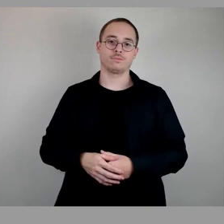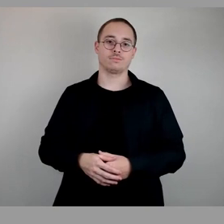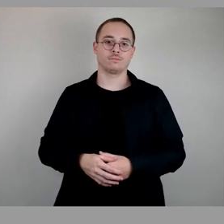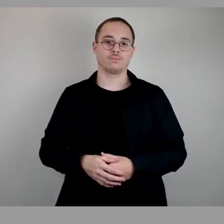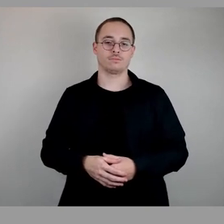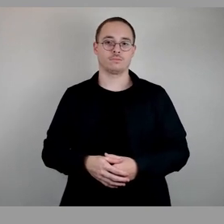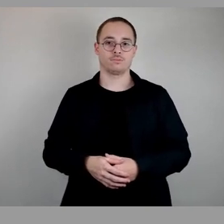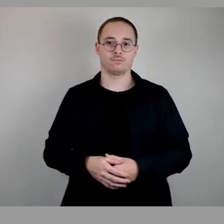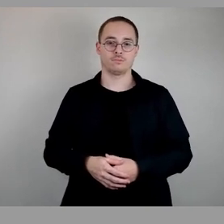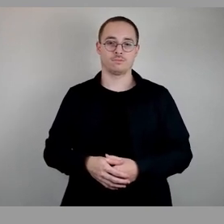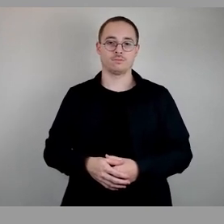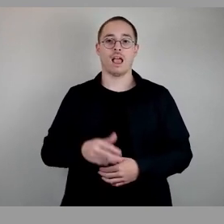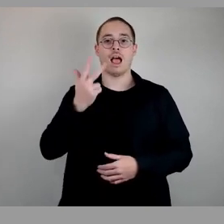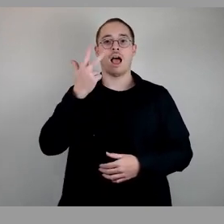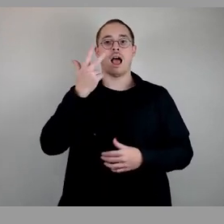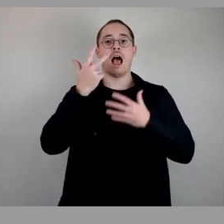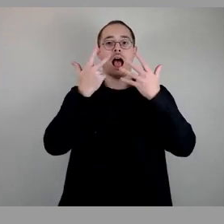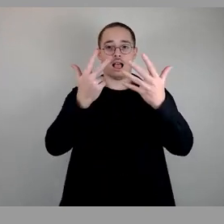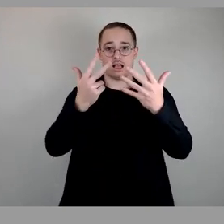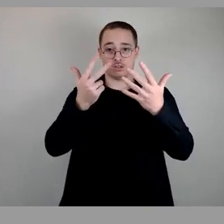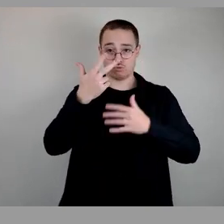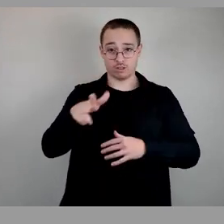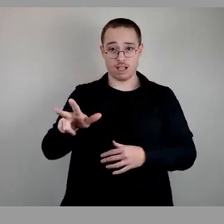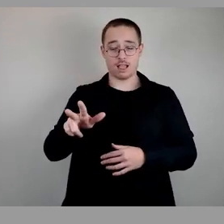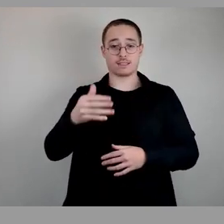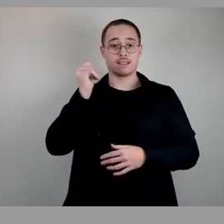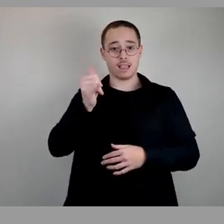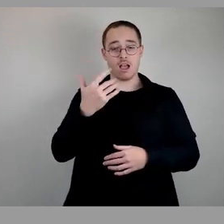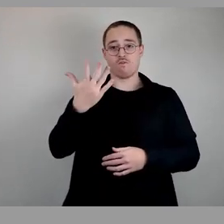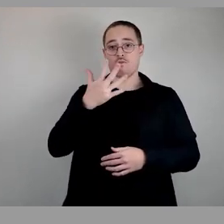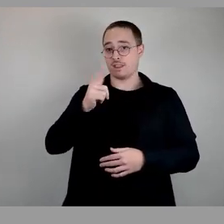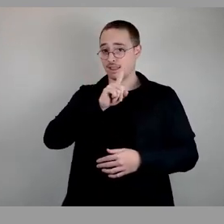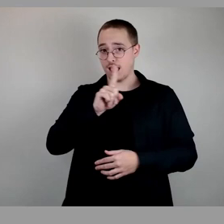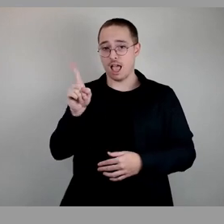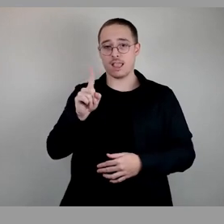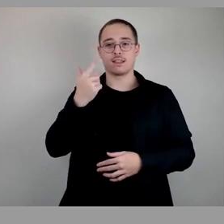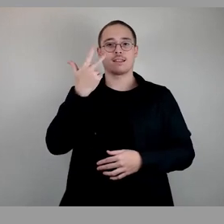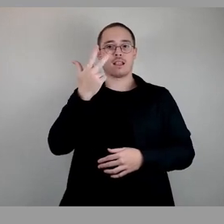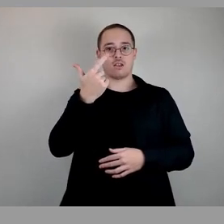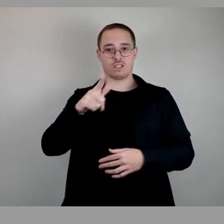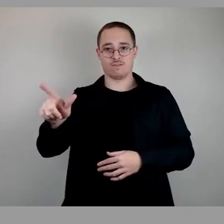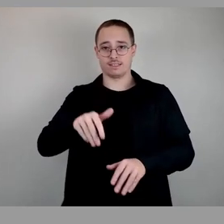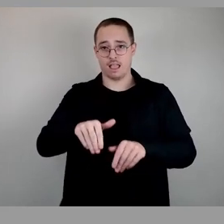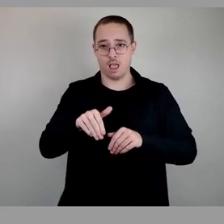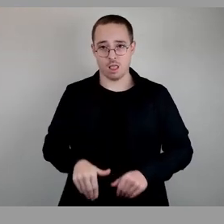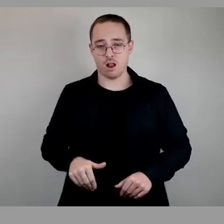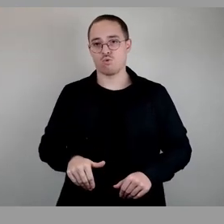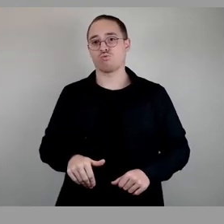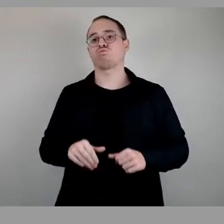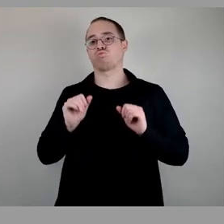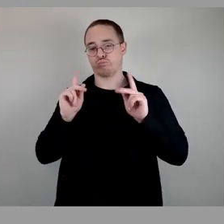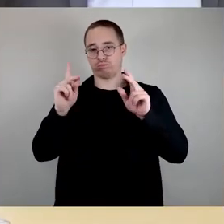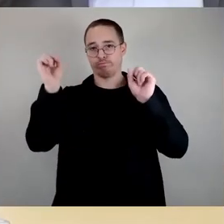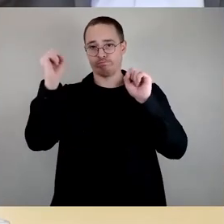38 Ja stimmen, 5 Nein stimmen, 23 Enthaltungen, damit so beschlossen.